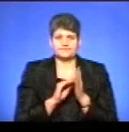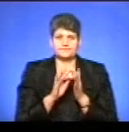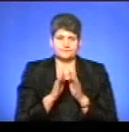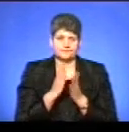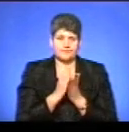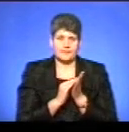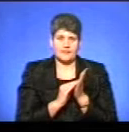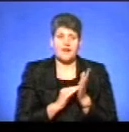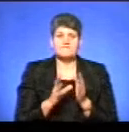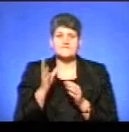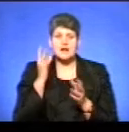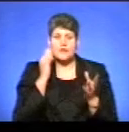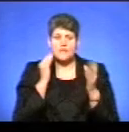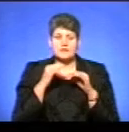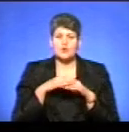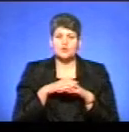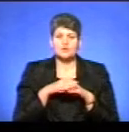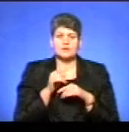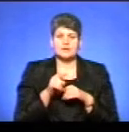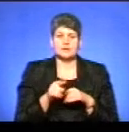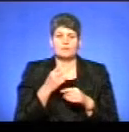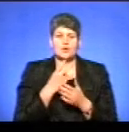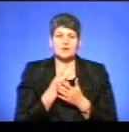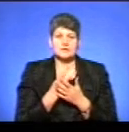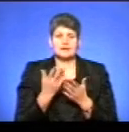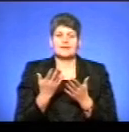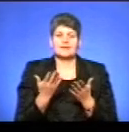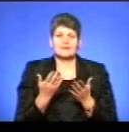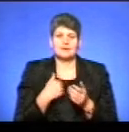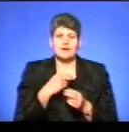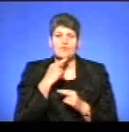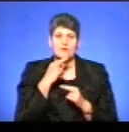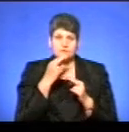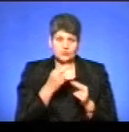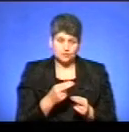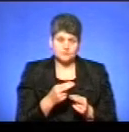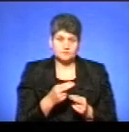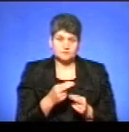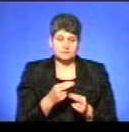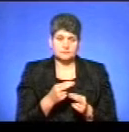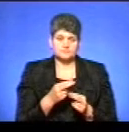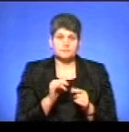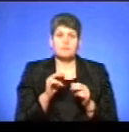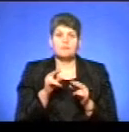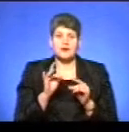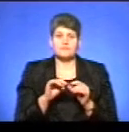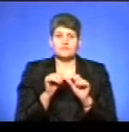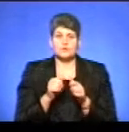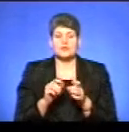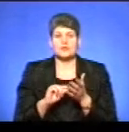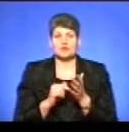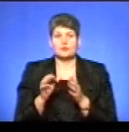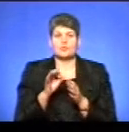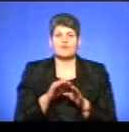але врахування і розрахунок тих показників, на котрі я звернув, при формуванні довідки про